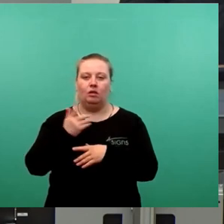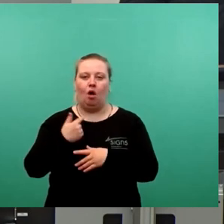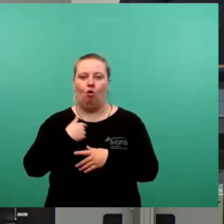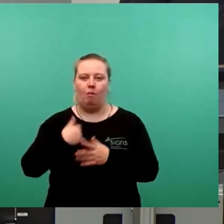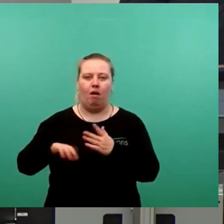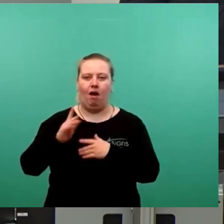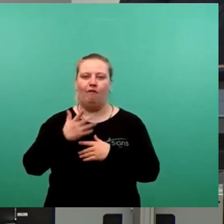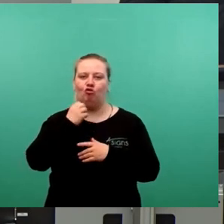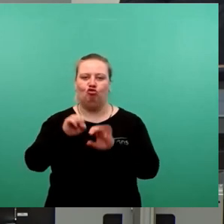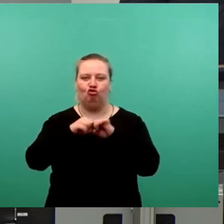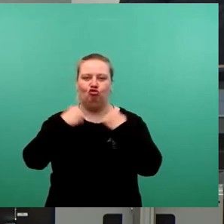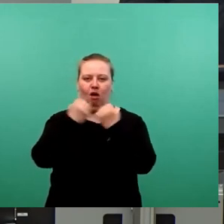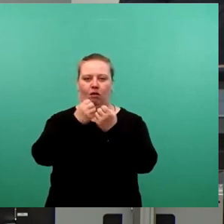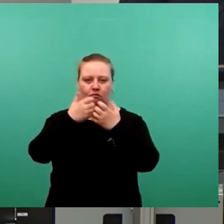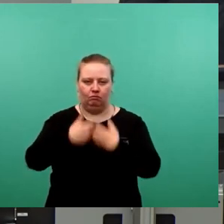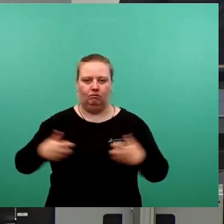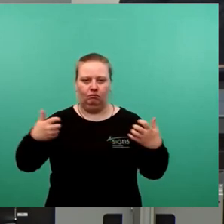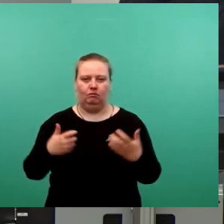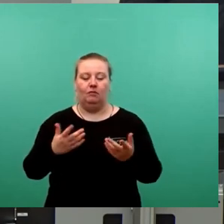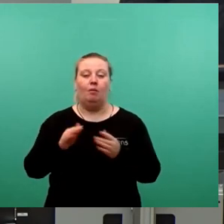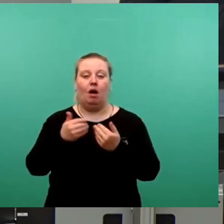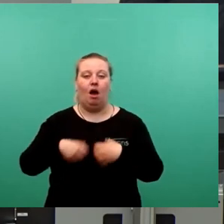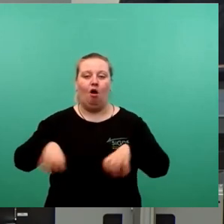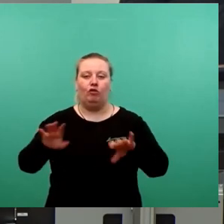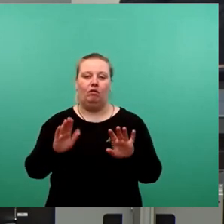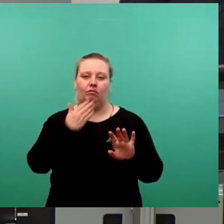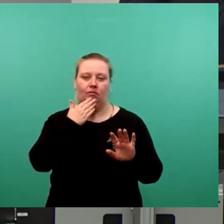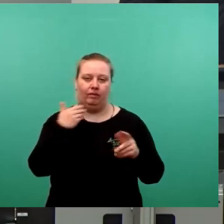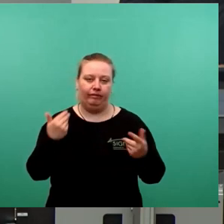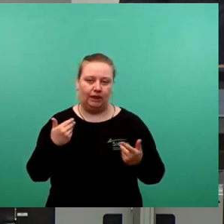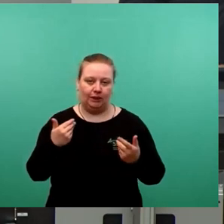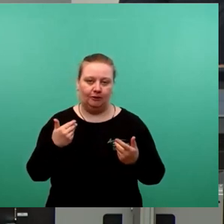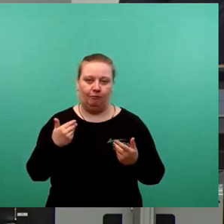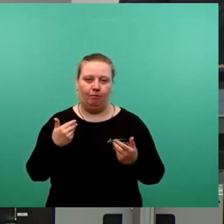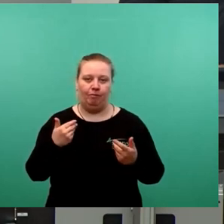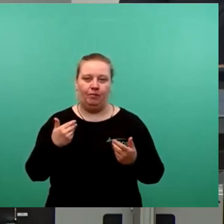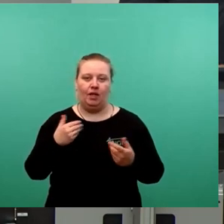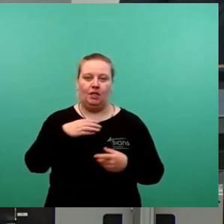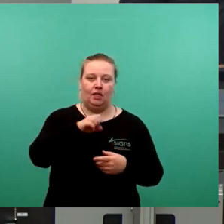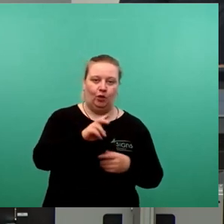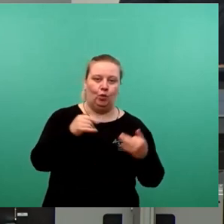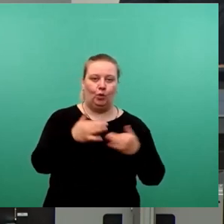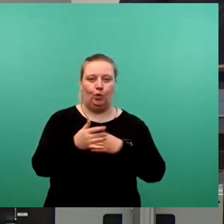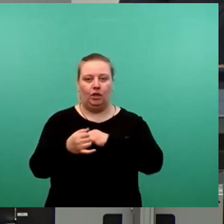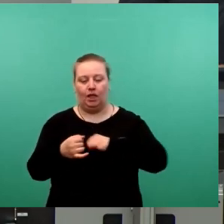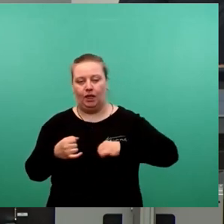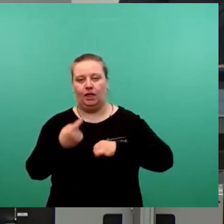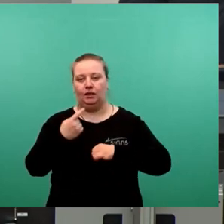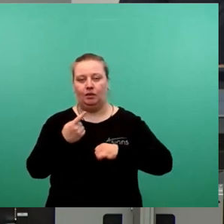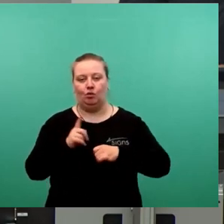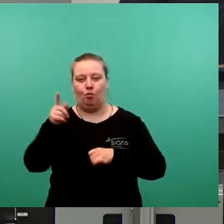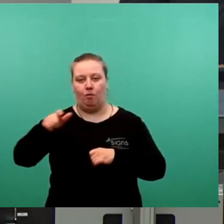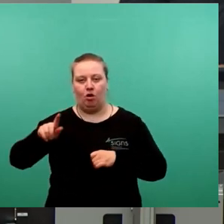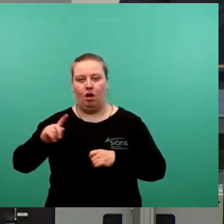wären. Der wahre Grund dieser Aufteilung ist jedoch wesentlich banaler. Ein Klüngel aus CDU, Grünen und Linken, die gemeinsam mit dem Oberbürgermeister eine